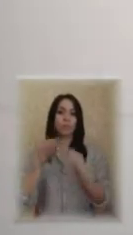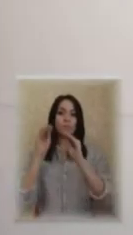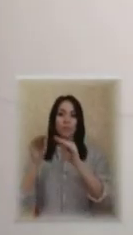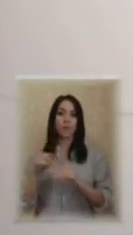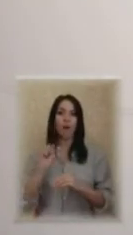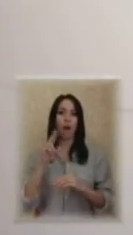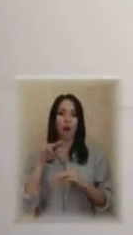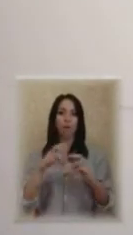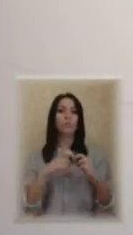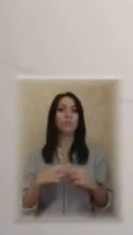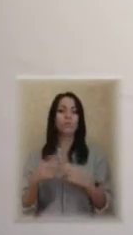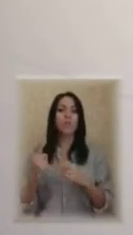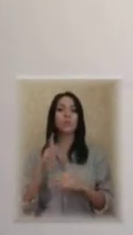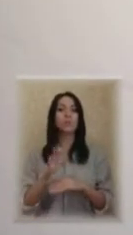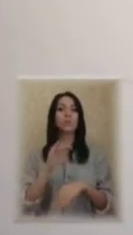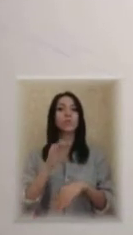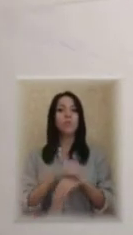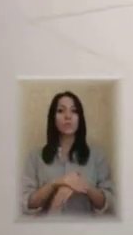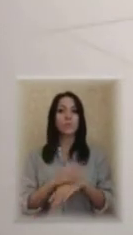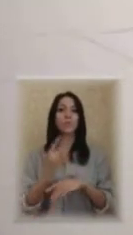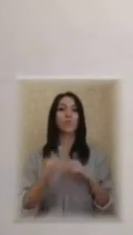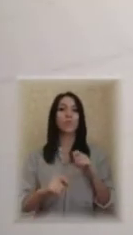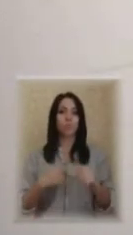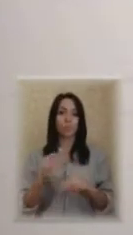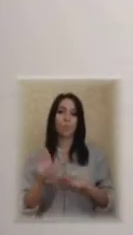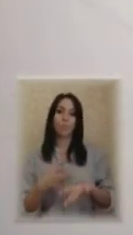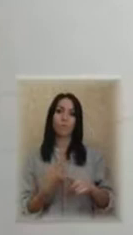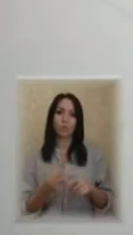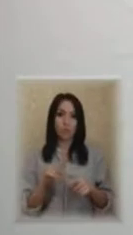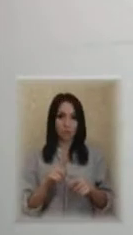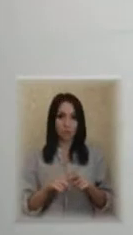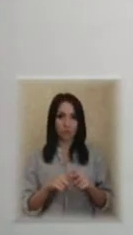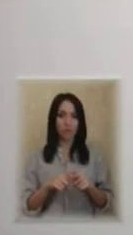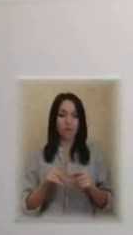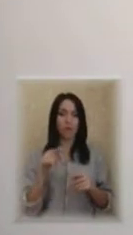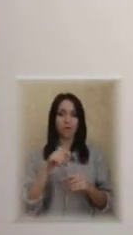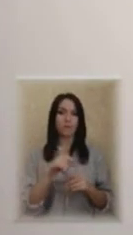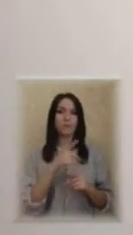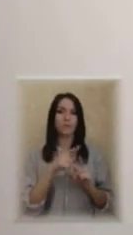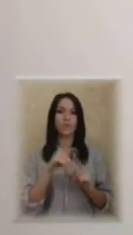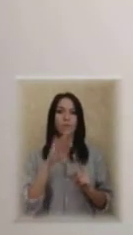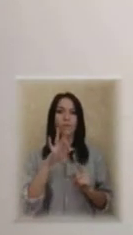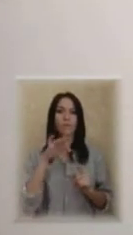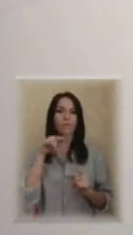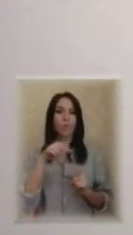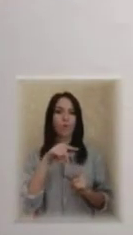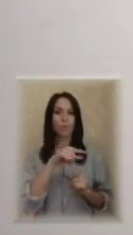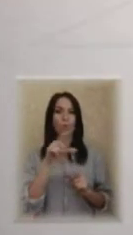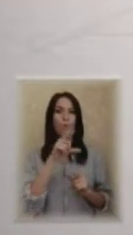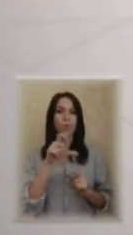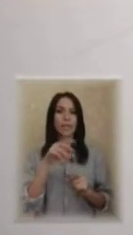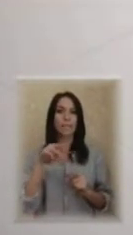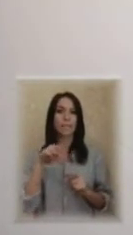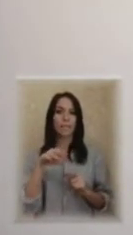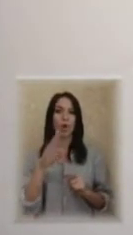зафіксовано обсяги нанесених збитків. Після чого підрядна організація, а це фізична особа-підприємець Ходикін Микола Вікторович, яка